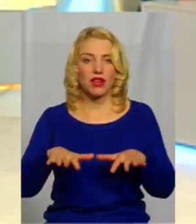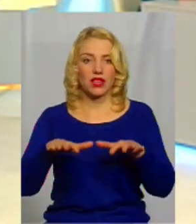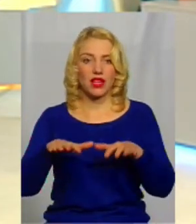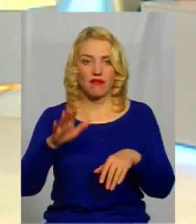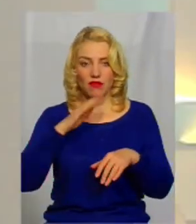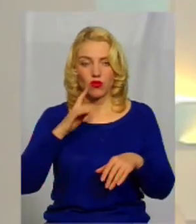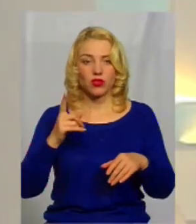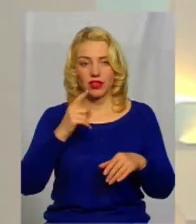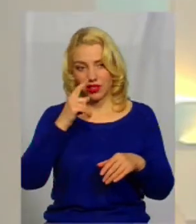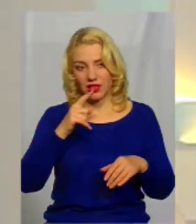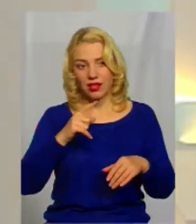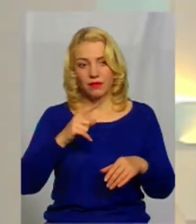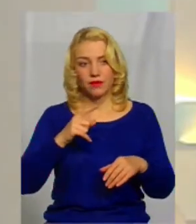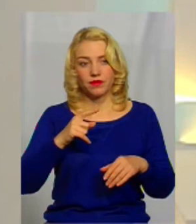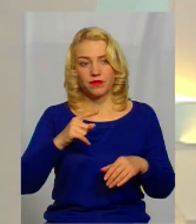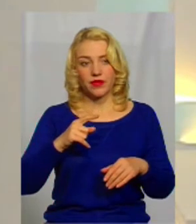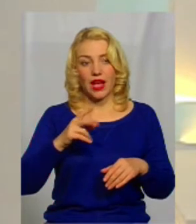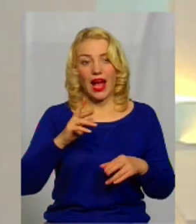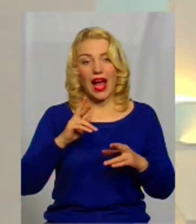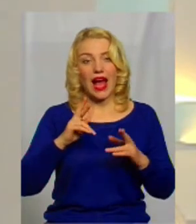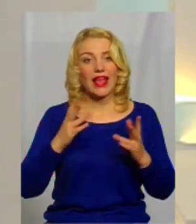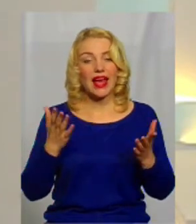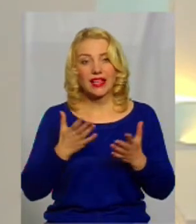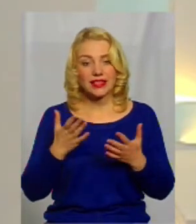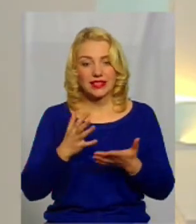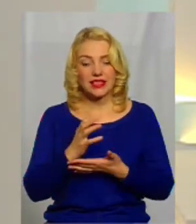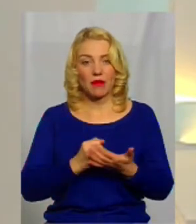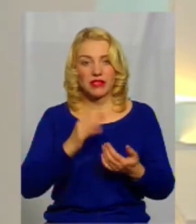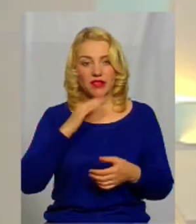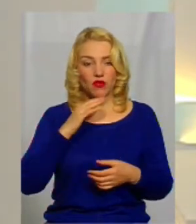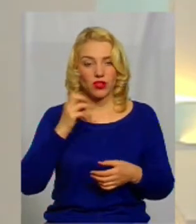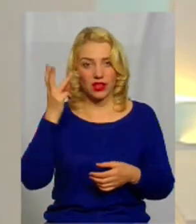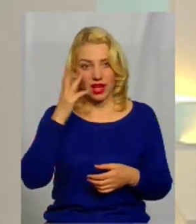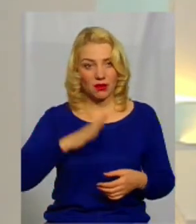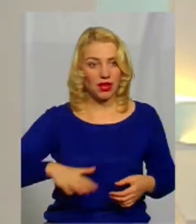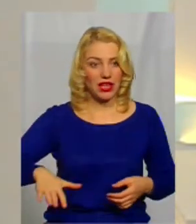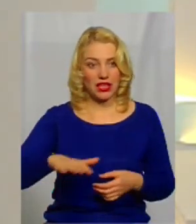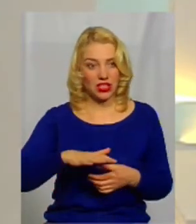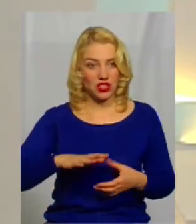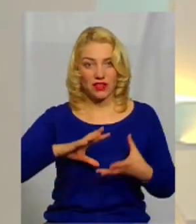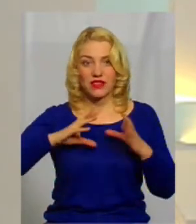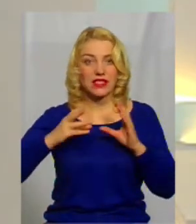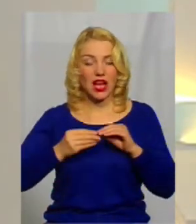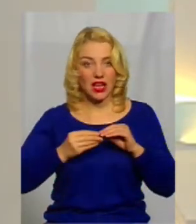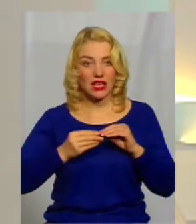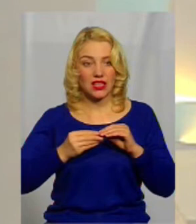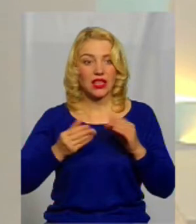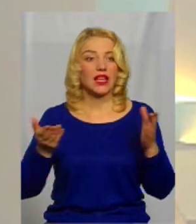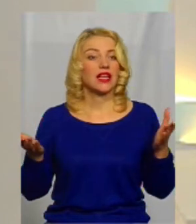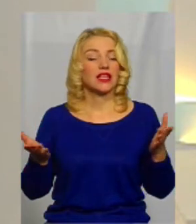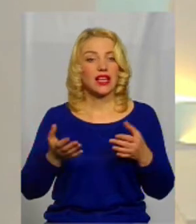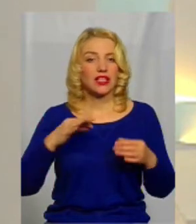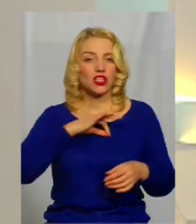які не глибокого залягання. А які запаси води на Хмельниччині взагалі? Які розвідані